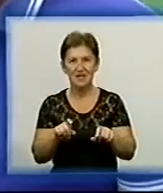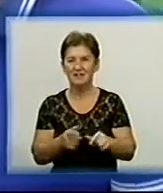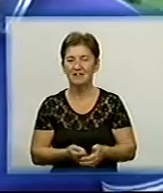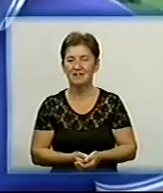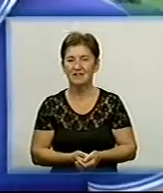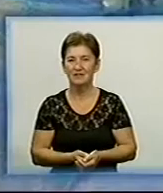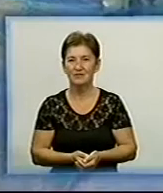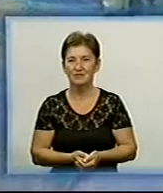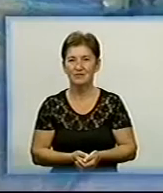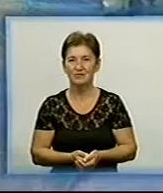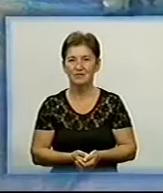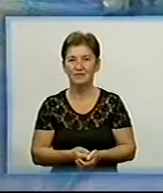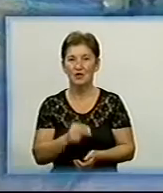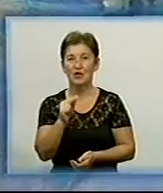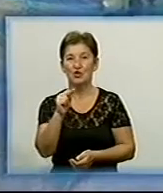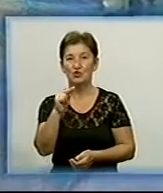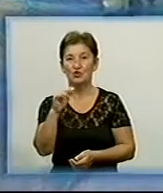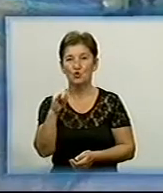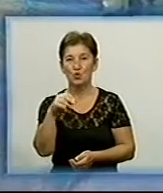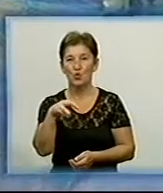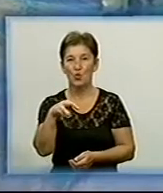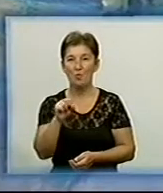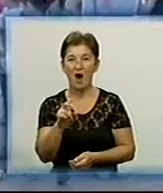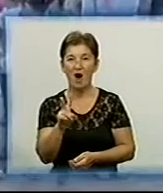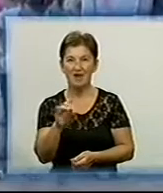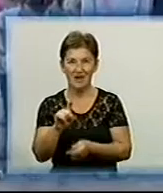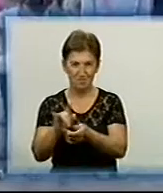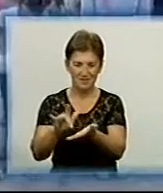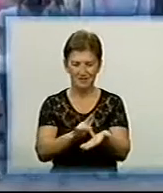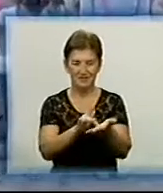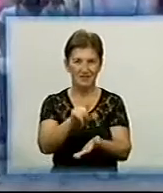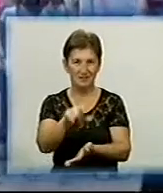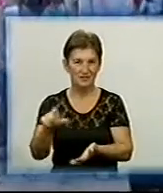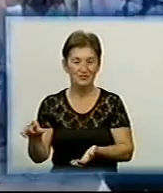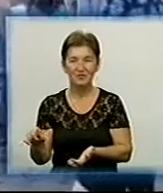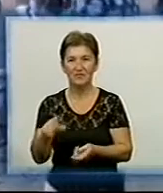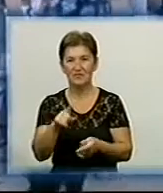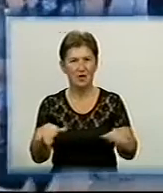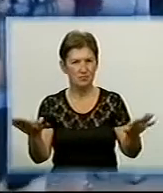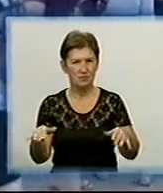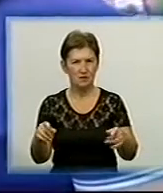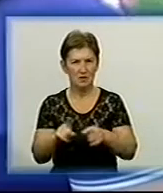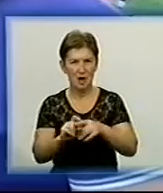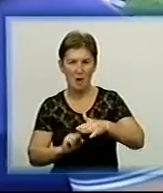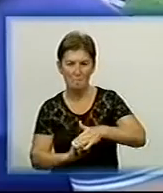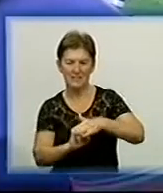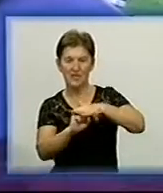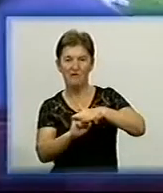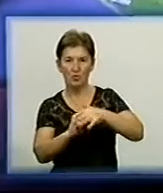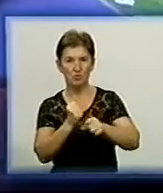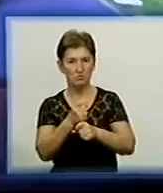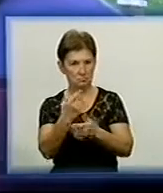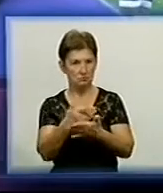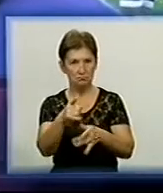за соль, чумаки Подбали художники і про безпеку, аби птаха стояла надійно, зробили спеціальну підставку Сама вона весить